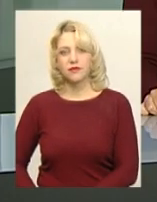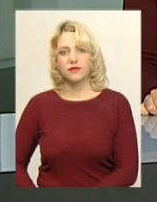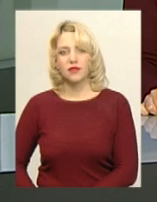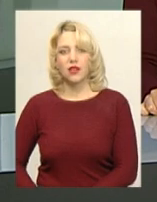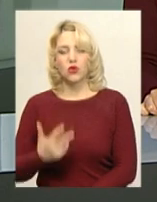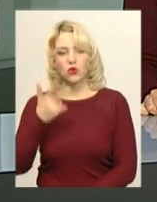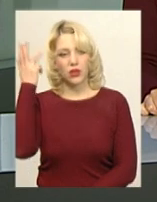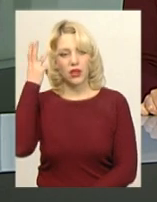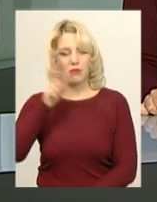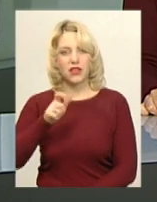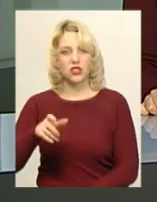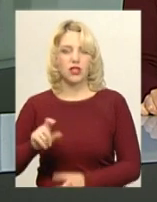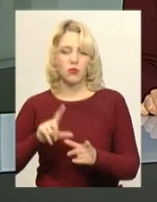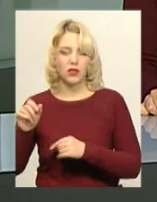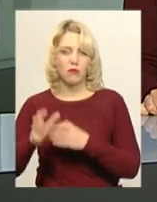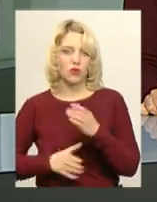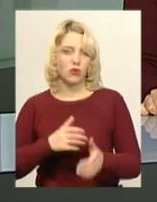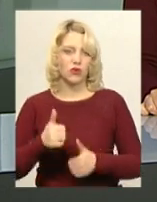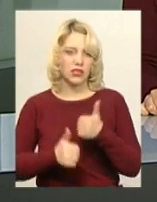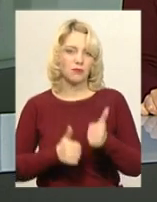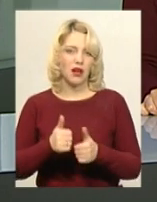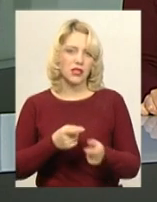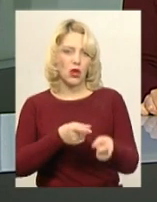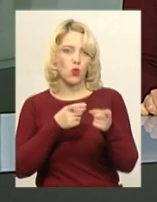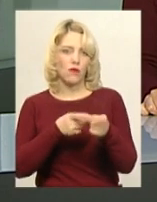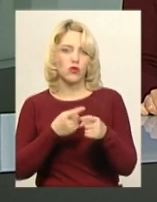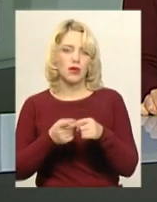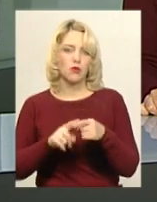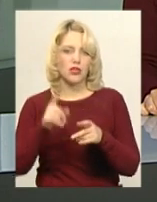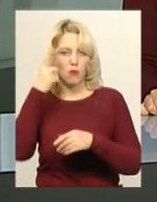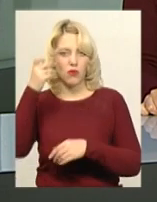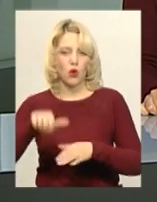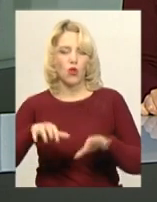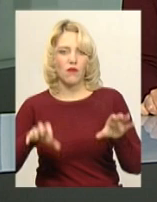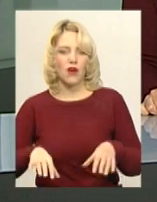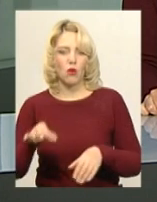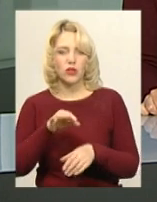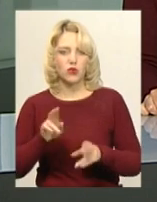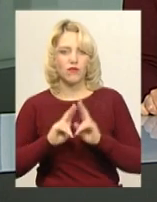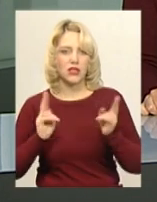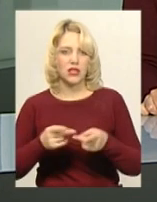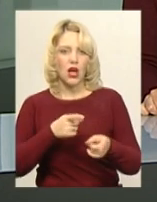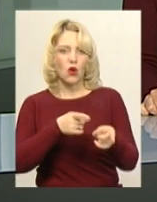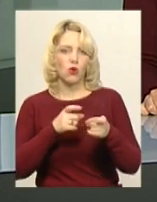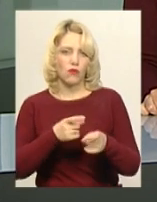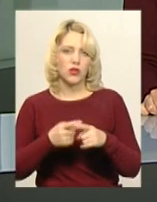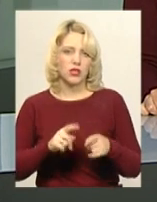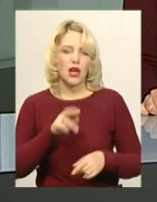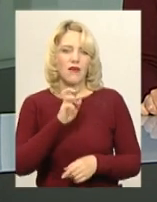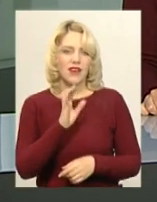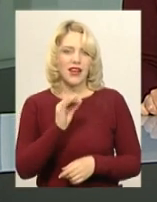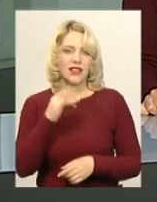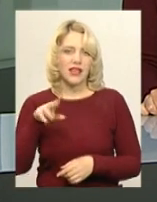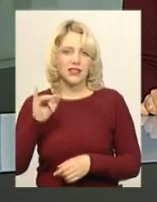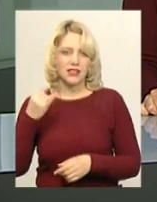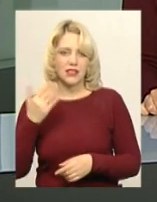Троє хмельничан поїхали на міжнародні змагання з кульової стрільби. Про це повідомив голова обласної федерації кульової стрільби Петро Бардецький.